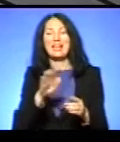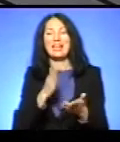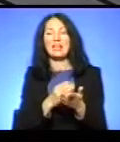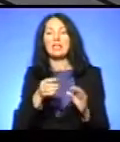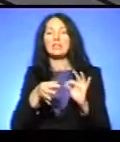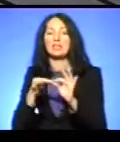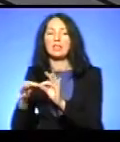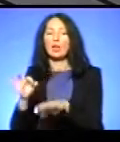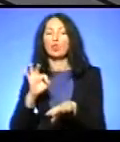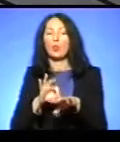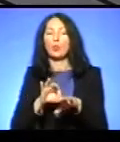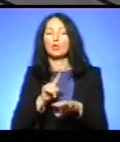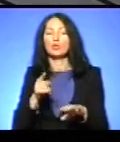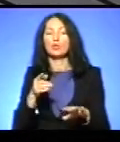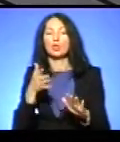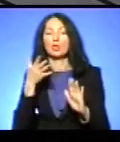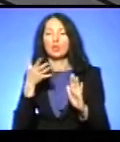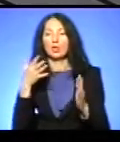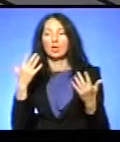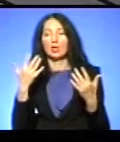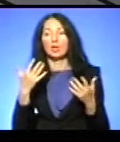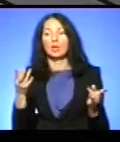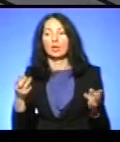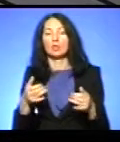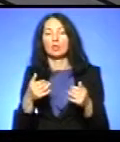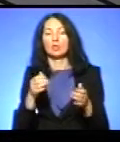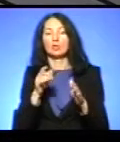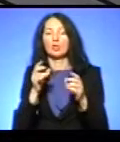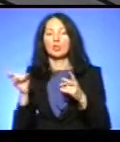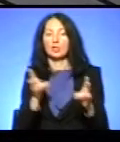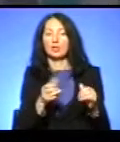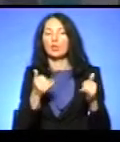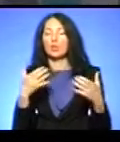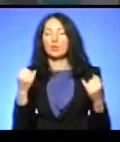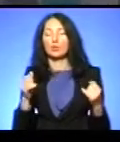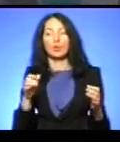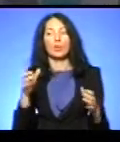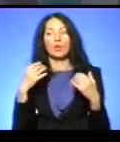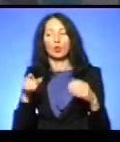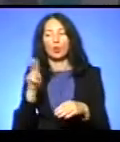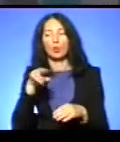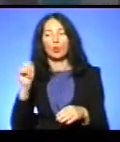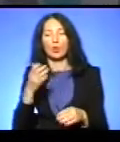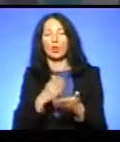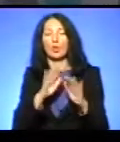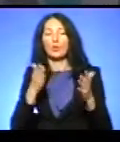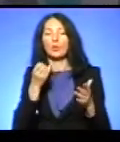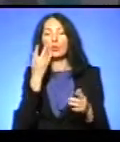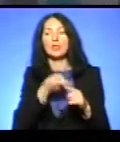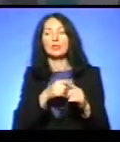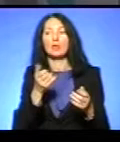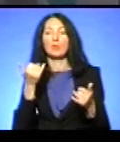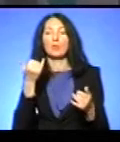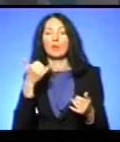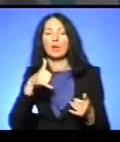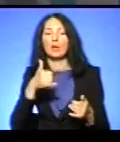затратно для здоров'я донора. Тому що є випадки, коли потрібно, власне, це переливання крові, так? А є випадки, звичайно,